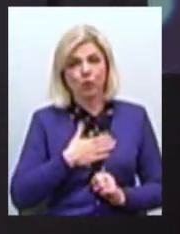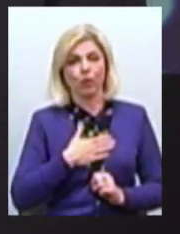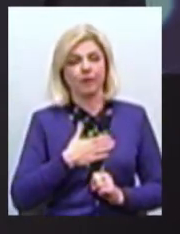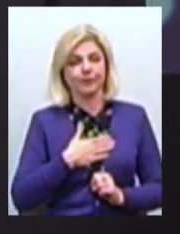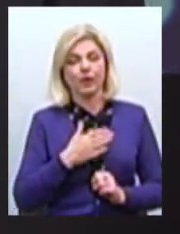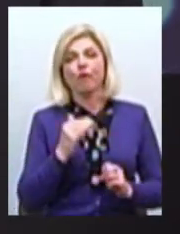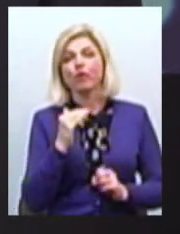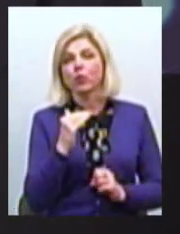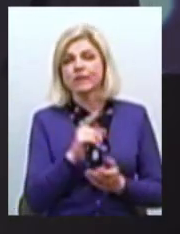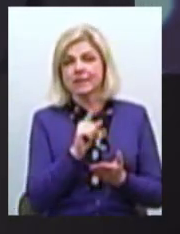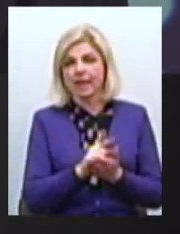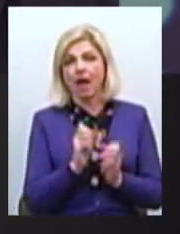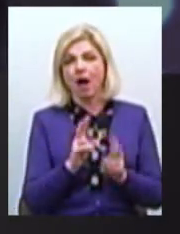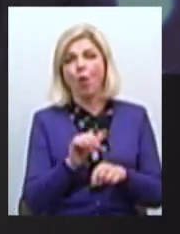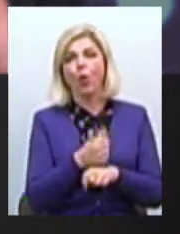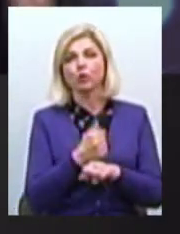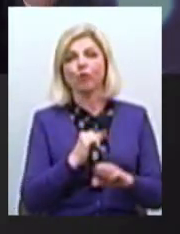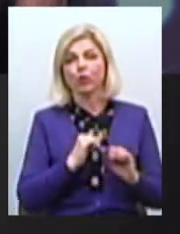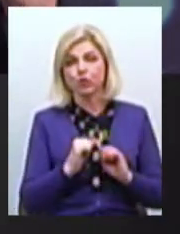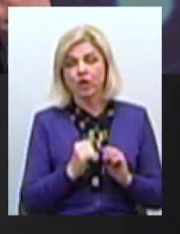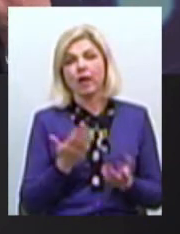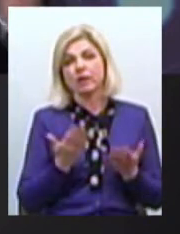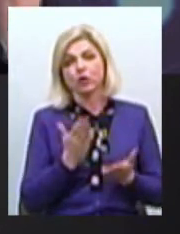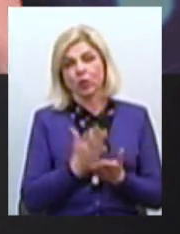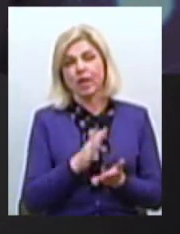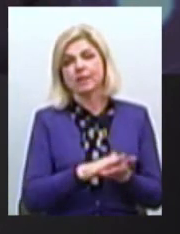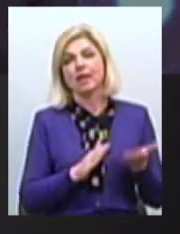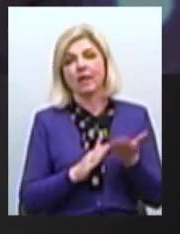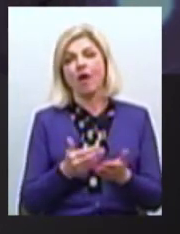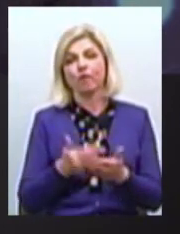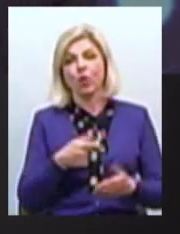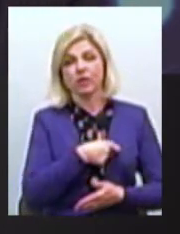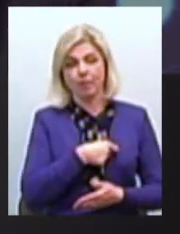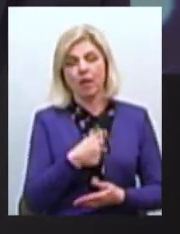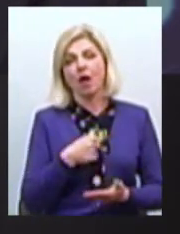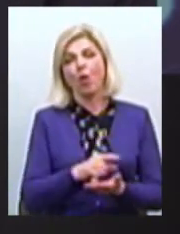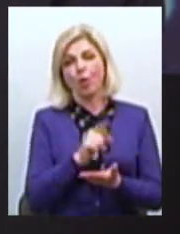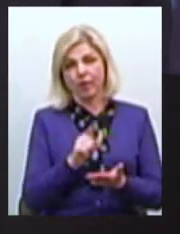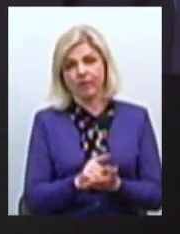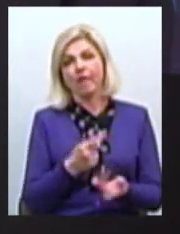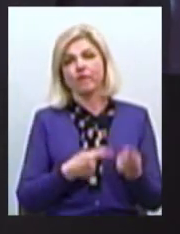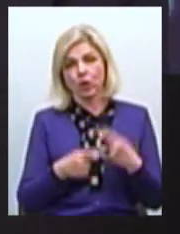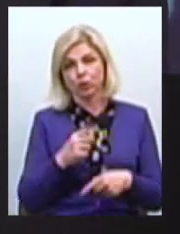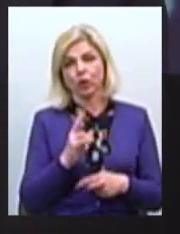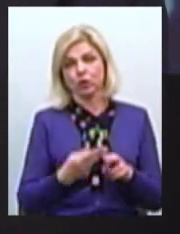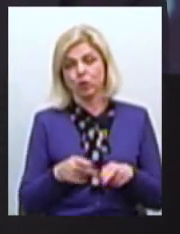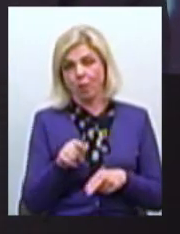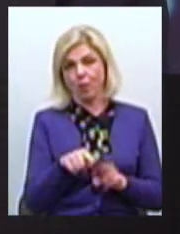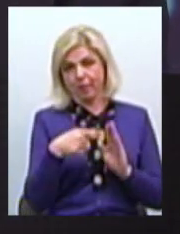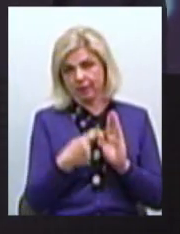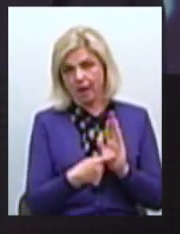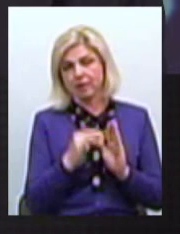випадку функція як головуючий Якщо є заява від депутатів Я зобов'язана повернутися до цього питання І